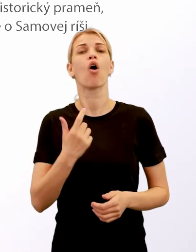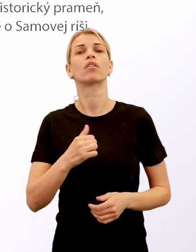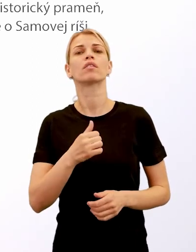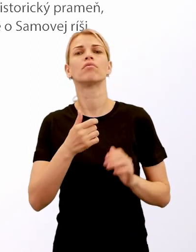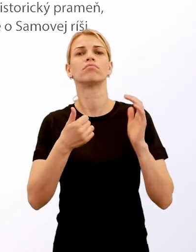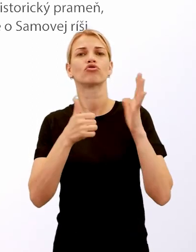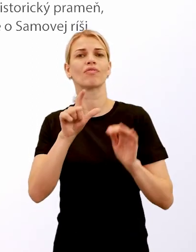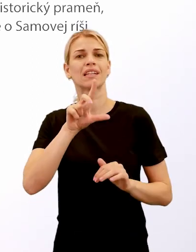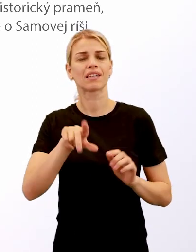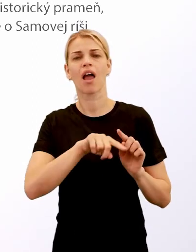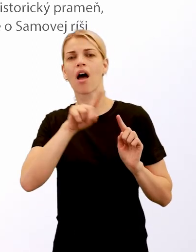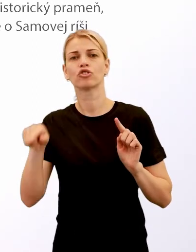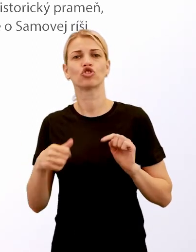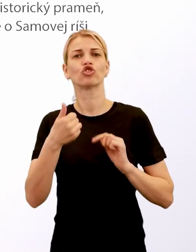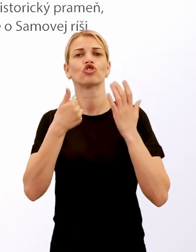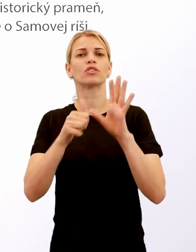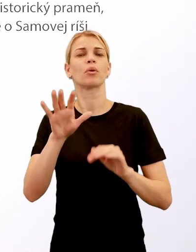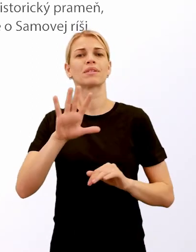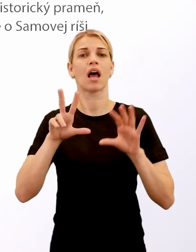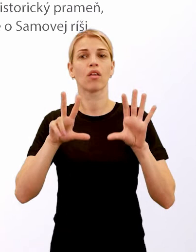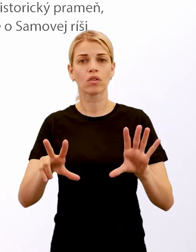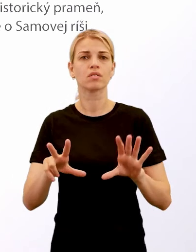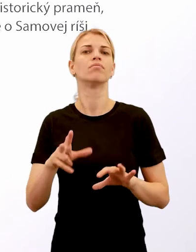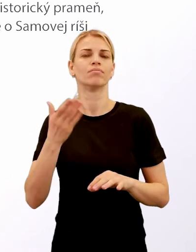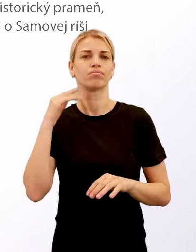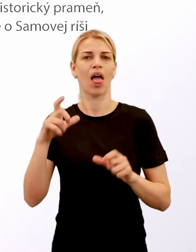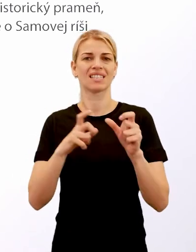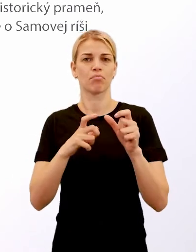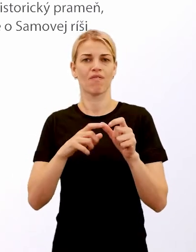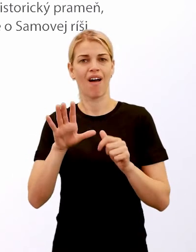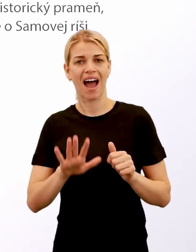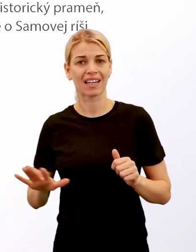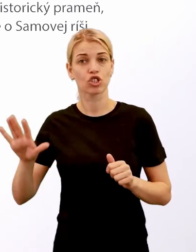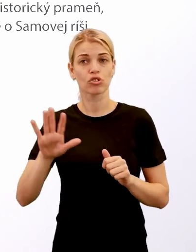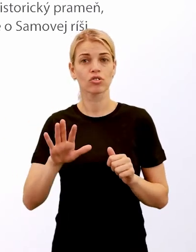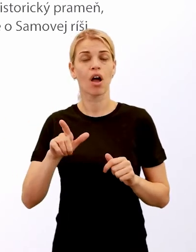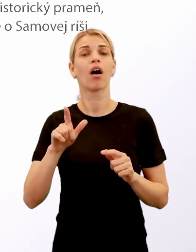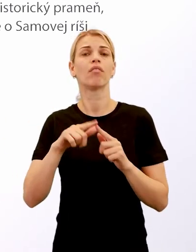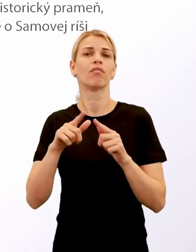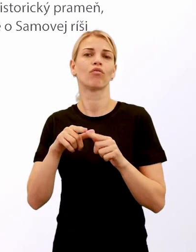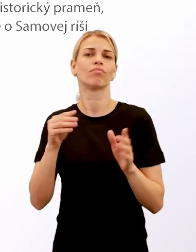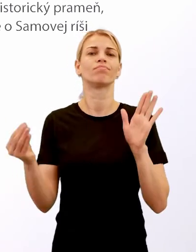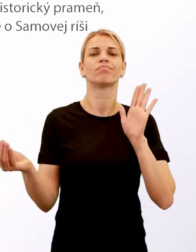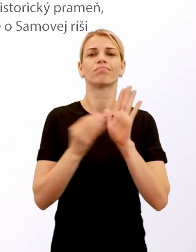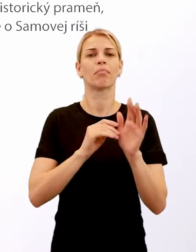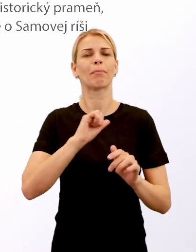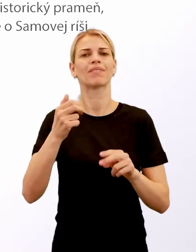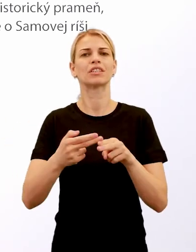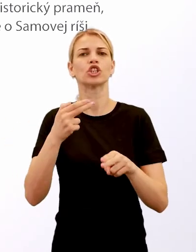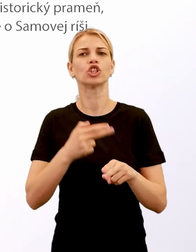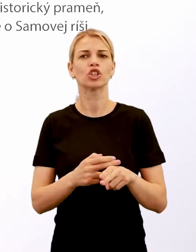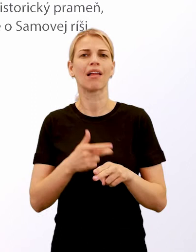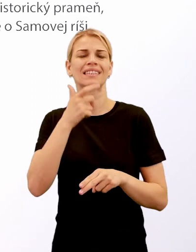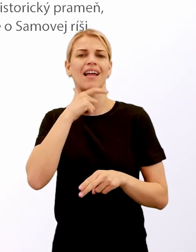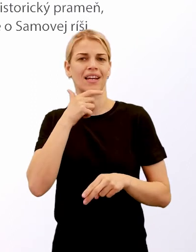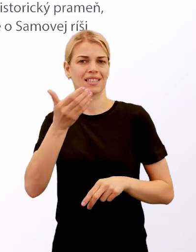623 až do roku 658 existovala Samová ríša, ktorá sa do deň zapísala teda ako prvý štát starých